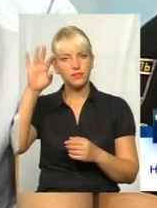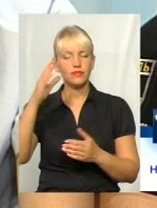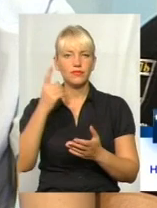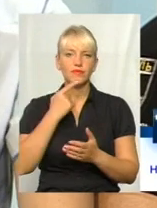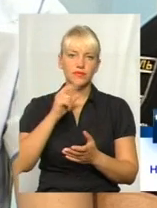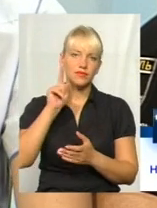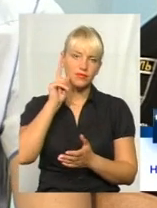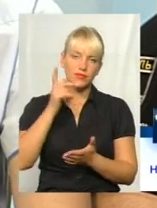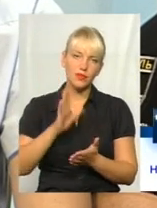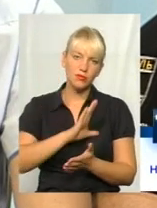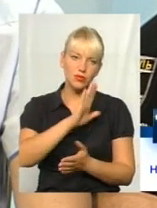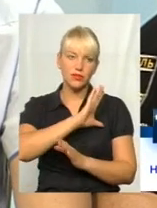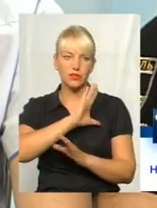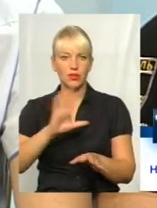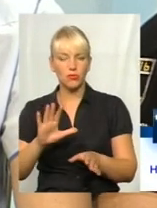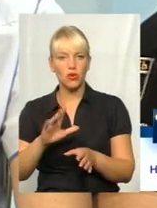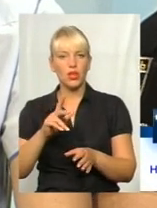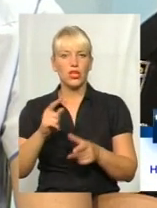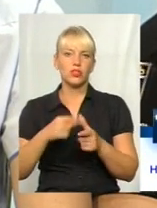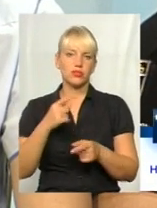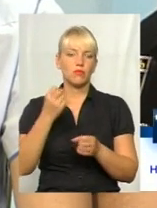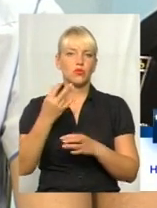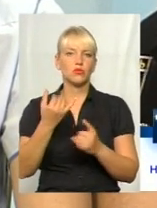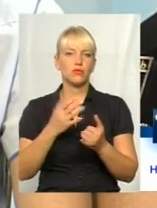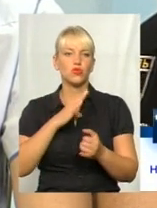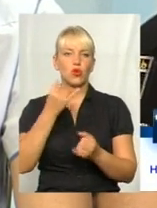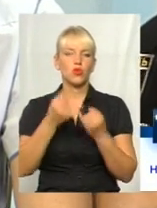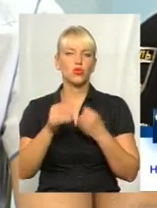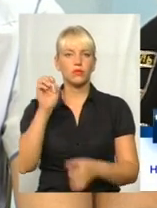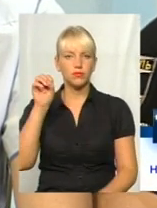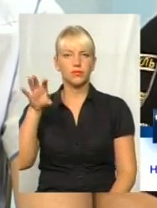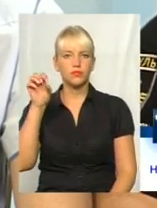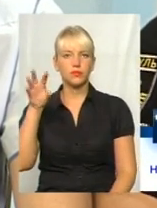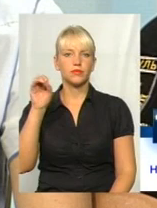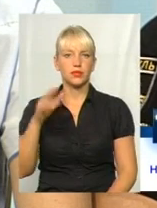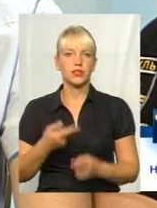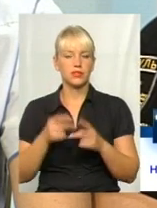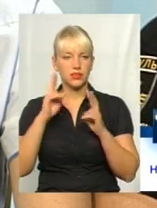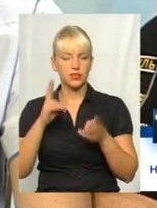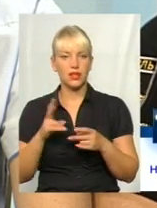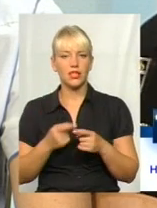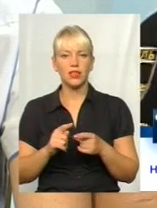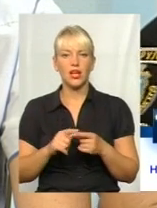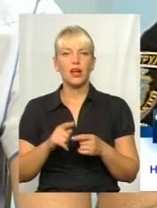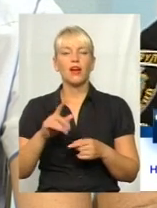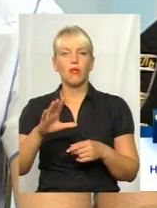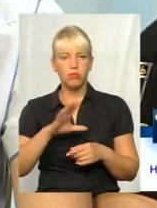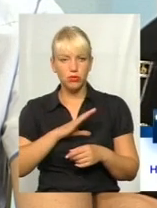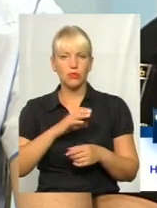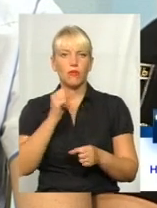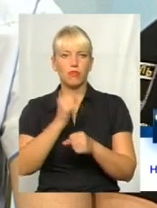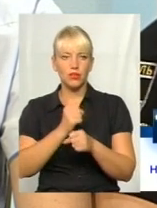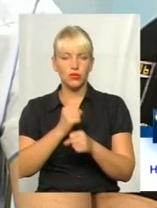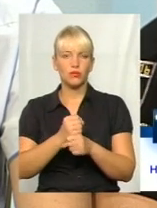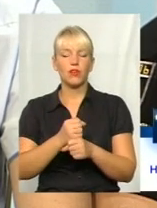ми не могли діють інформацію, чи він на той момент працював взагалі. А працював, оскільки коли він перекинувся, там було червоне світло з того